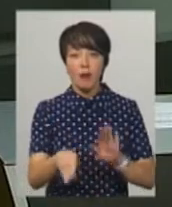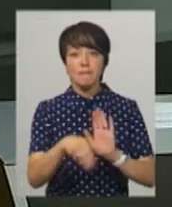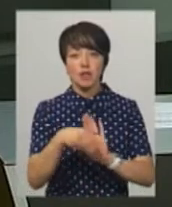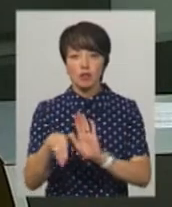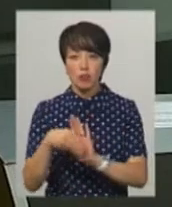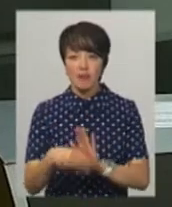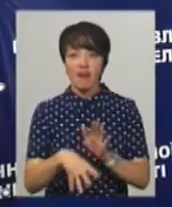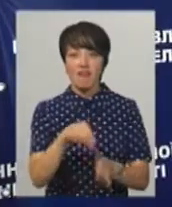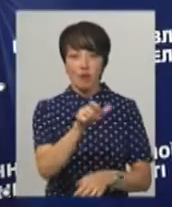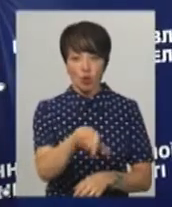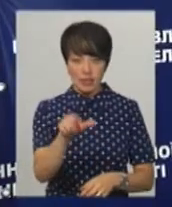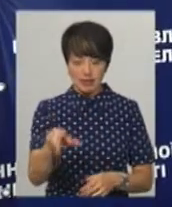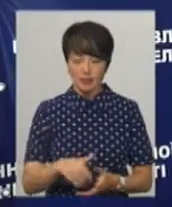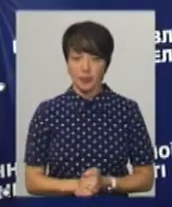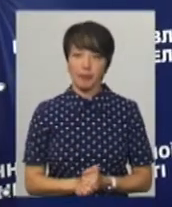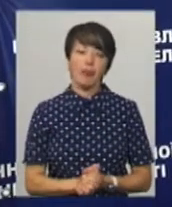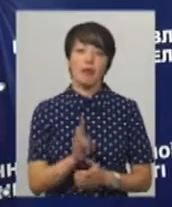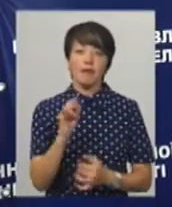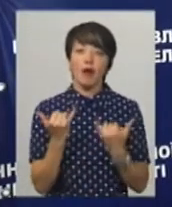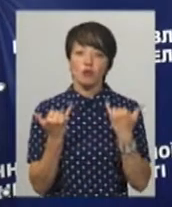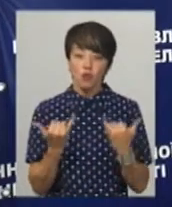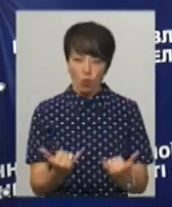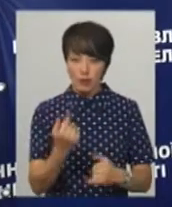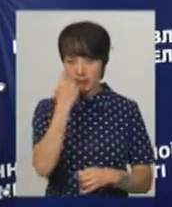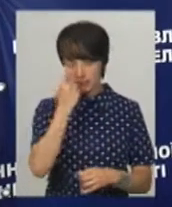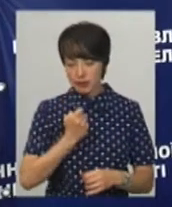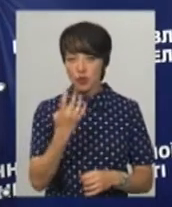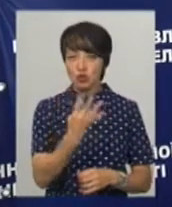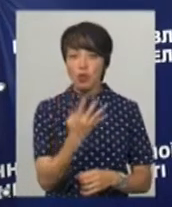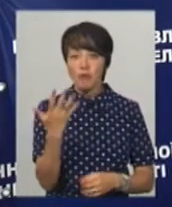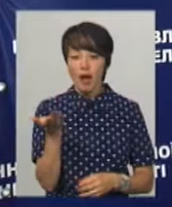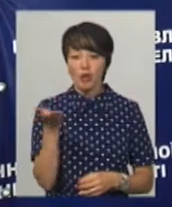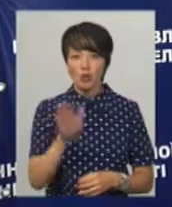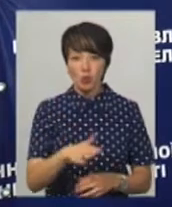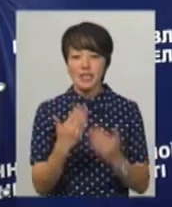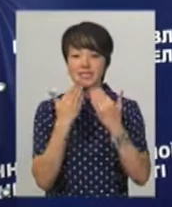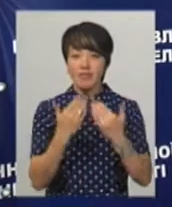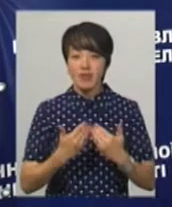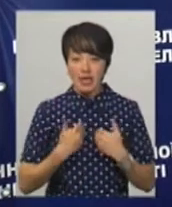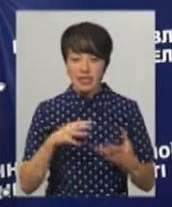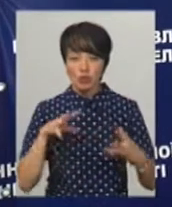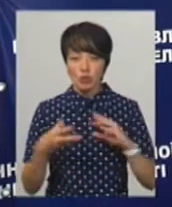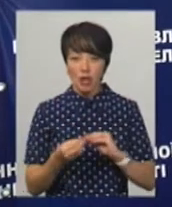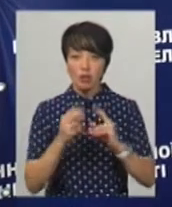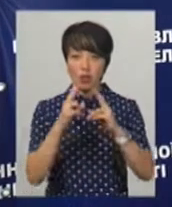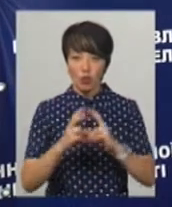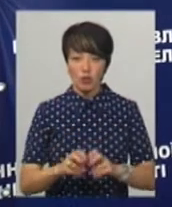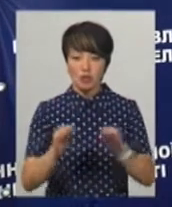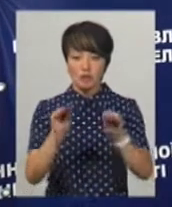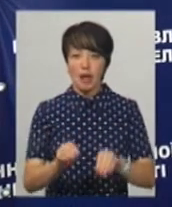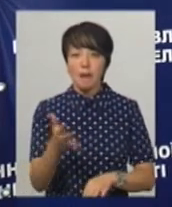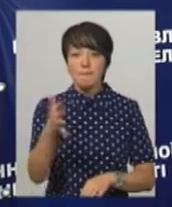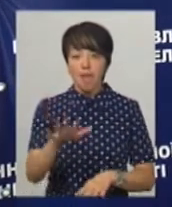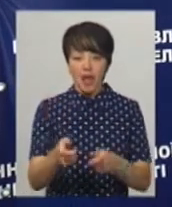виборців. «На сьогодні надійшло 45 звернень, за результатами розгляду яких складено 5